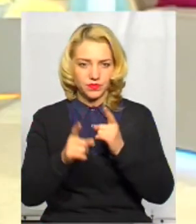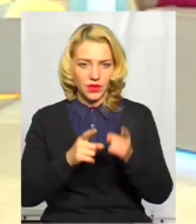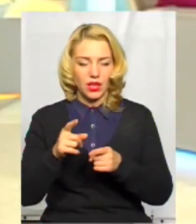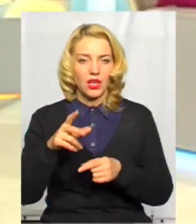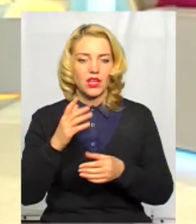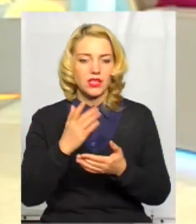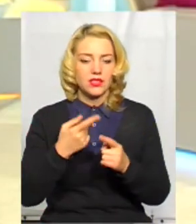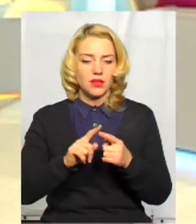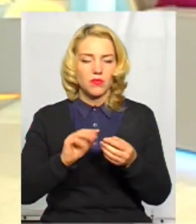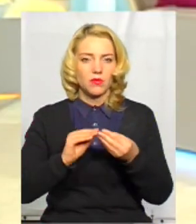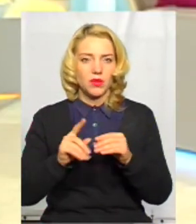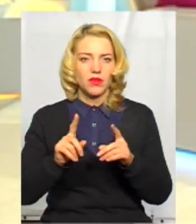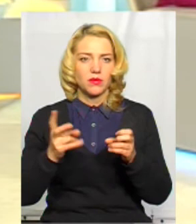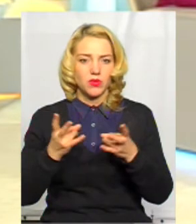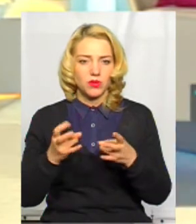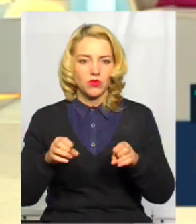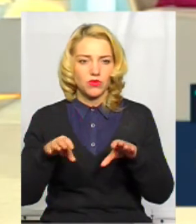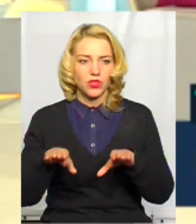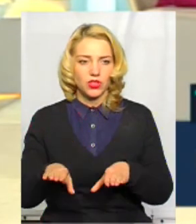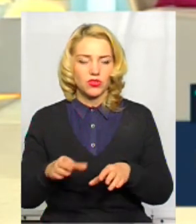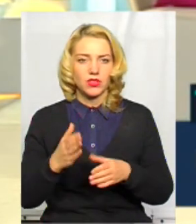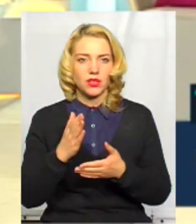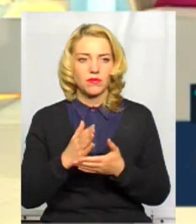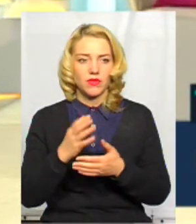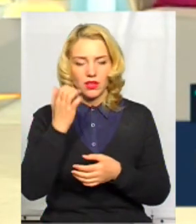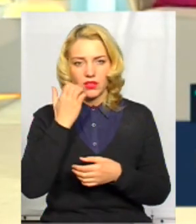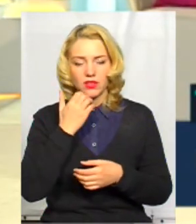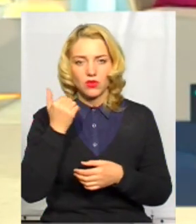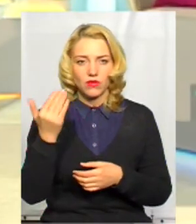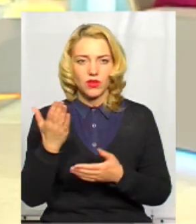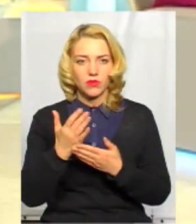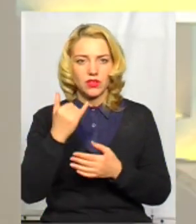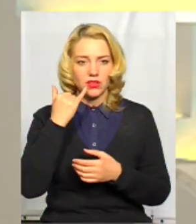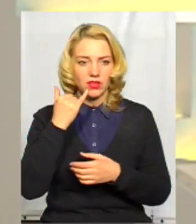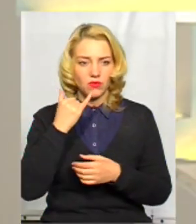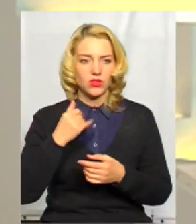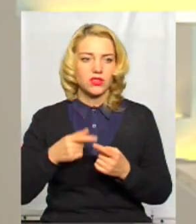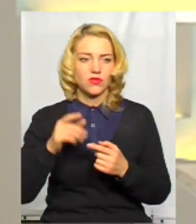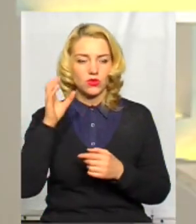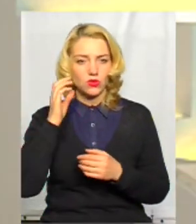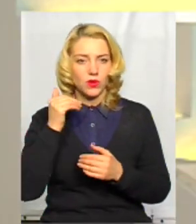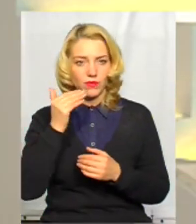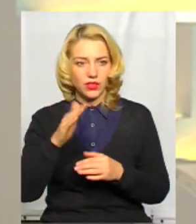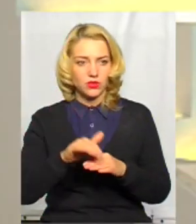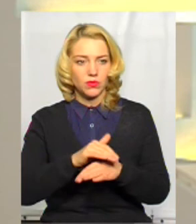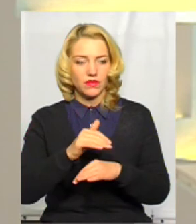проблеми, які потрібно вирішувати. Дякуємо, маємо телефонний дзвінок, слухаємо вас. Добрий вечір.